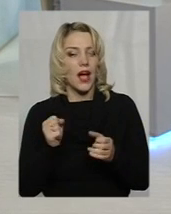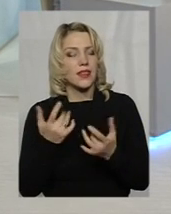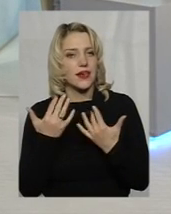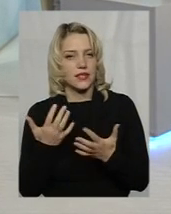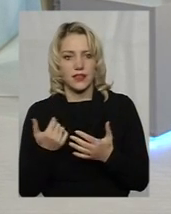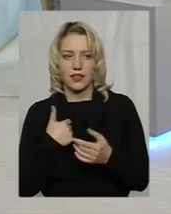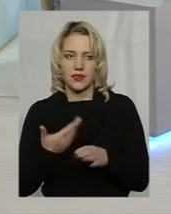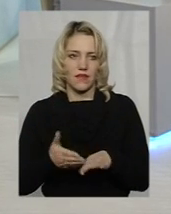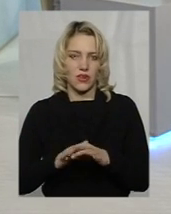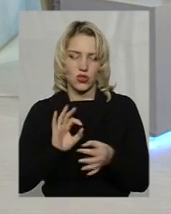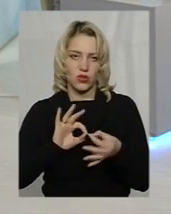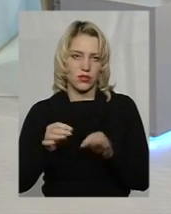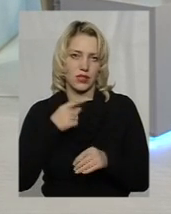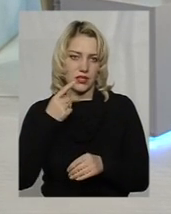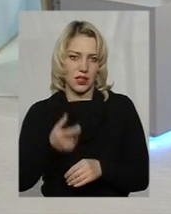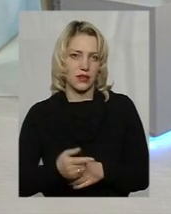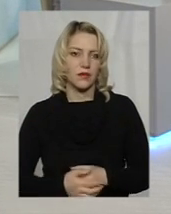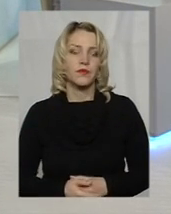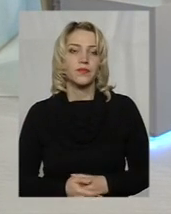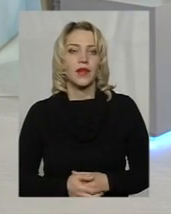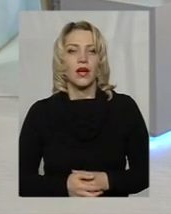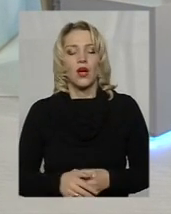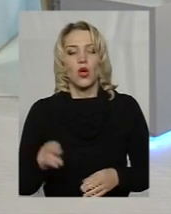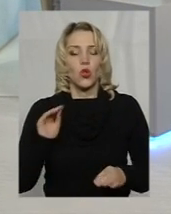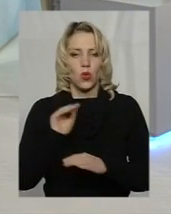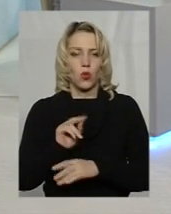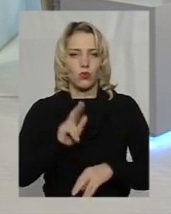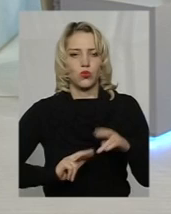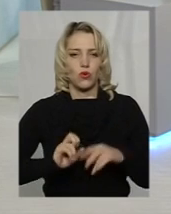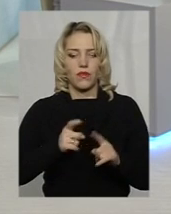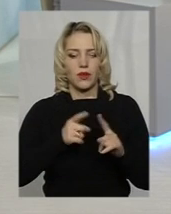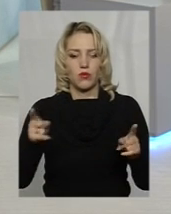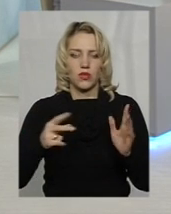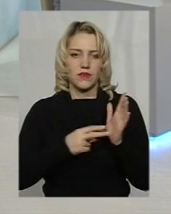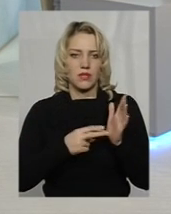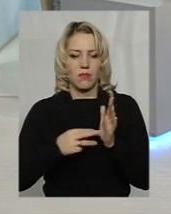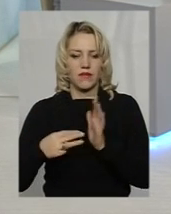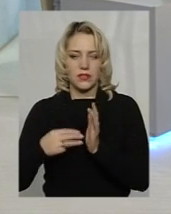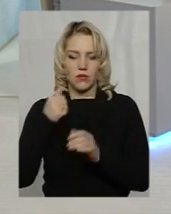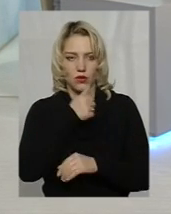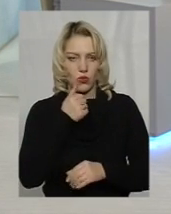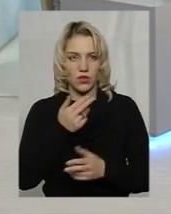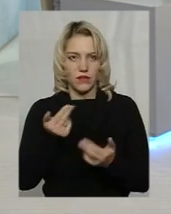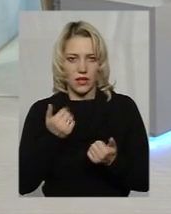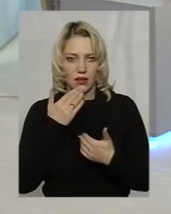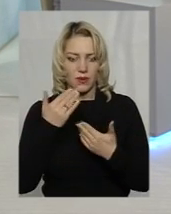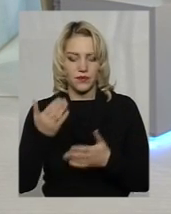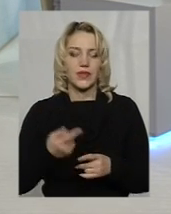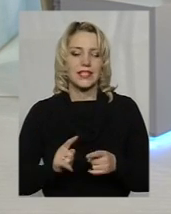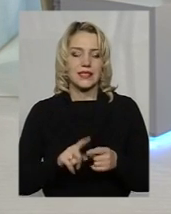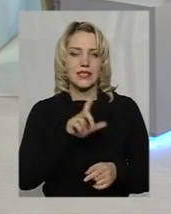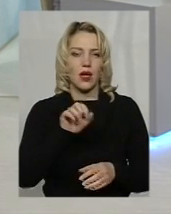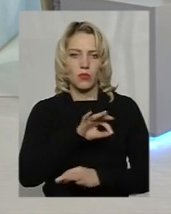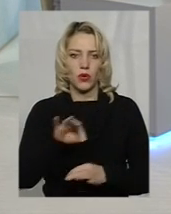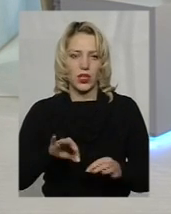що цього порахувати так дуже складно сказати. Добудова напротязі, як ви сказали, 7-8 років, так? Це за проєктом, тобто,